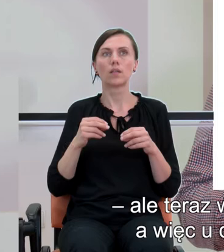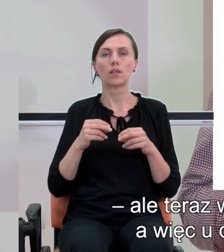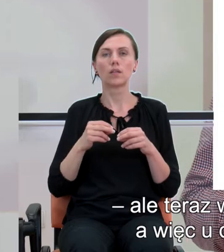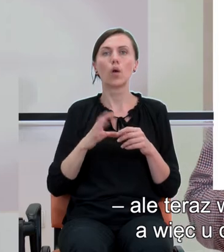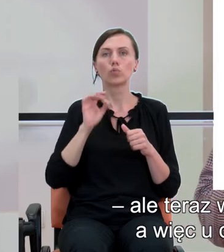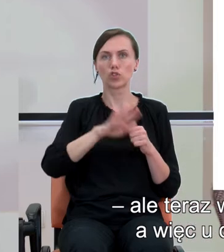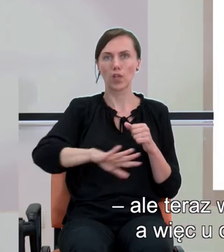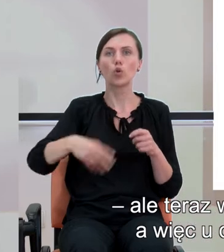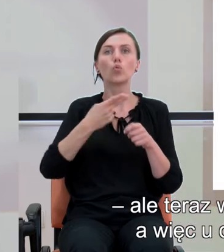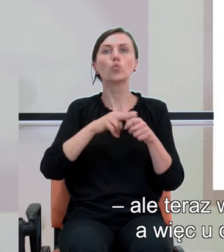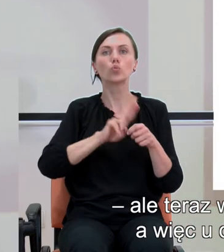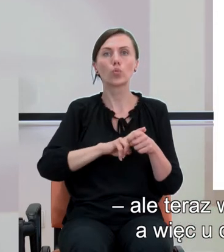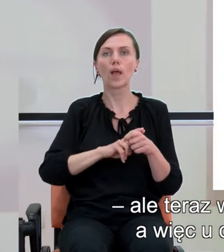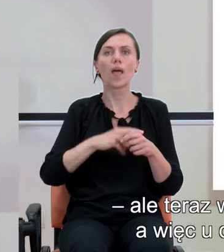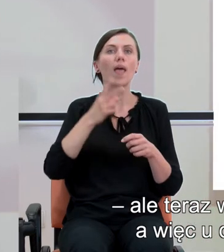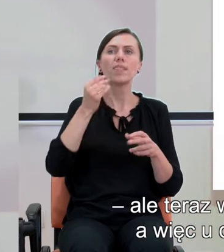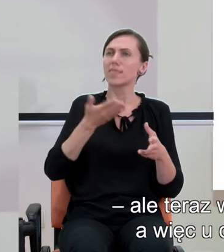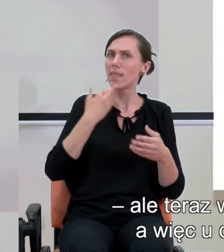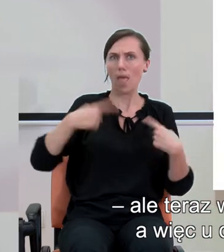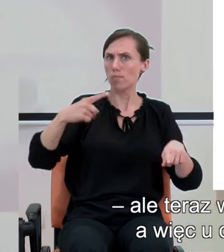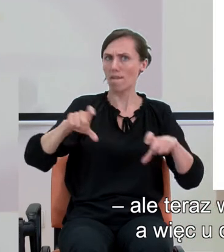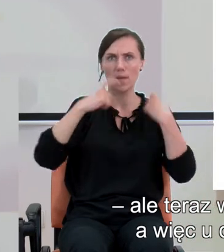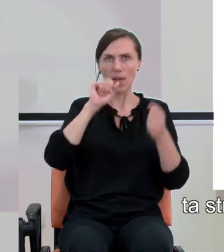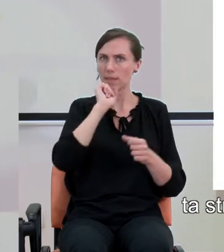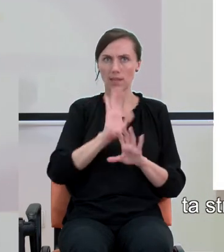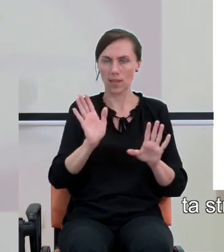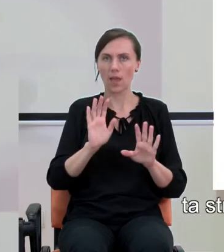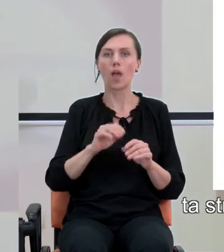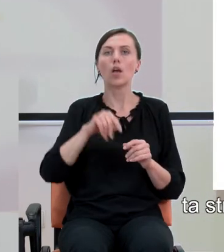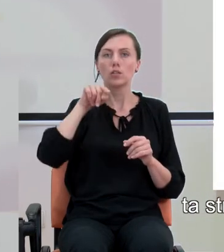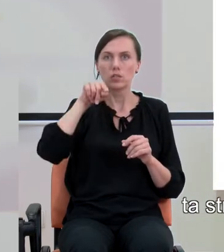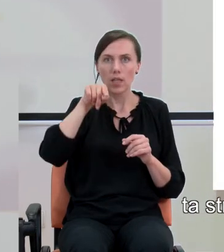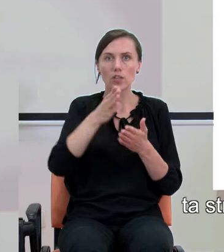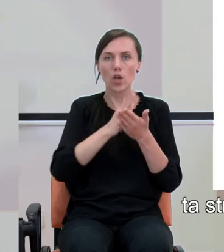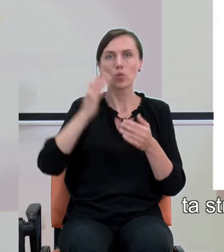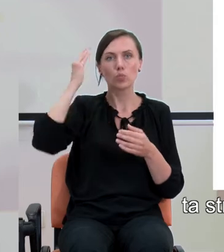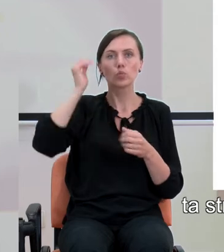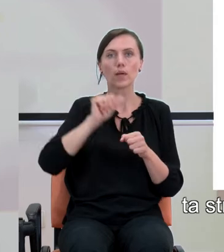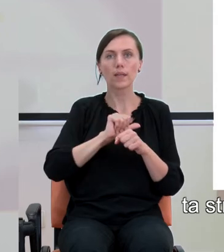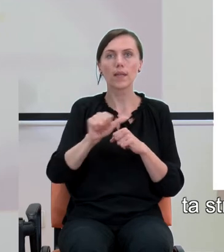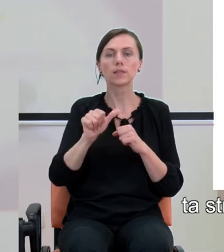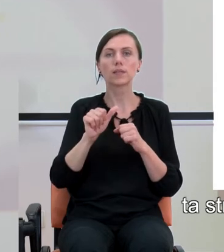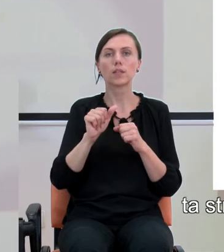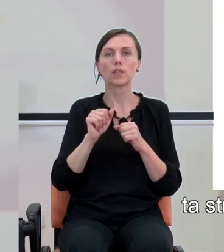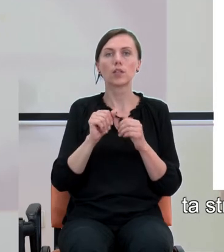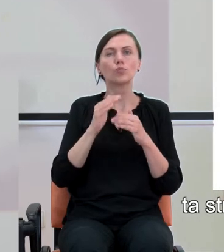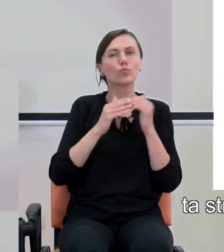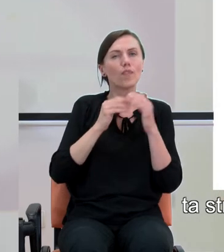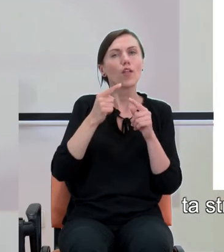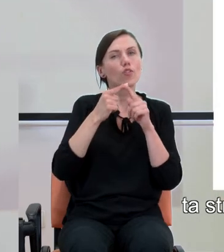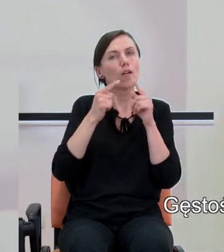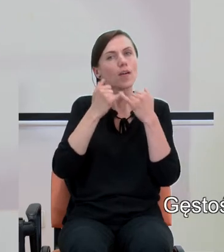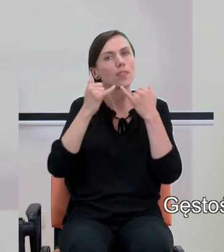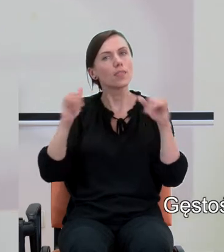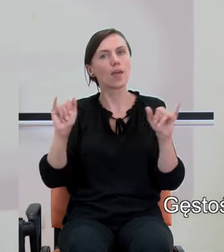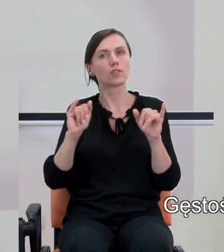u dzieci, które nie uległy żadnemu wypadkowi, ta struktura jest zbudowana trochę inaczej,